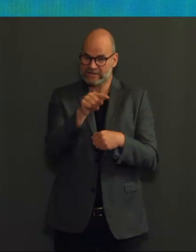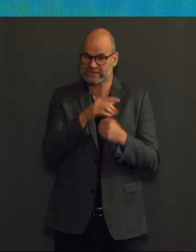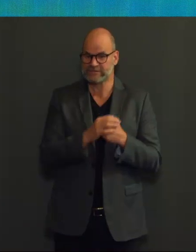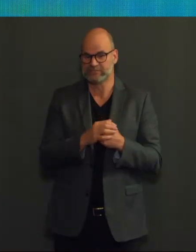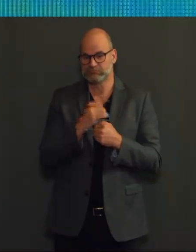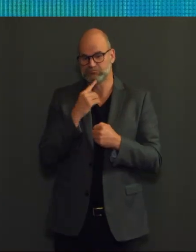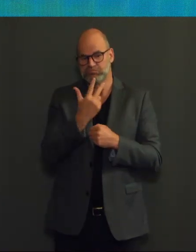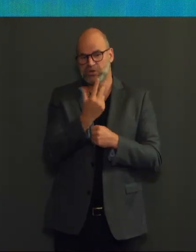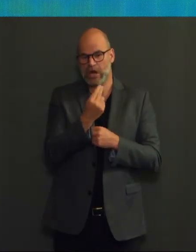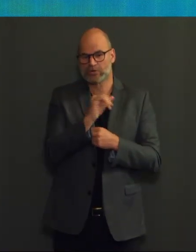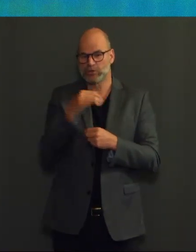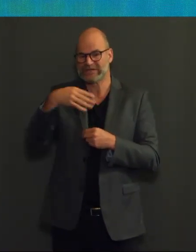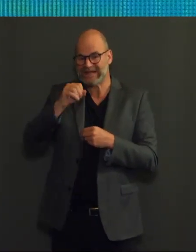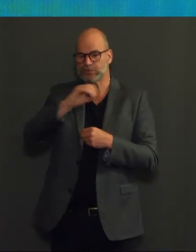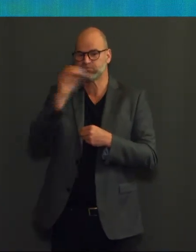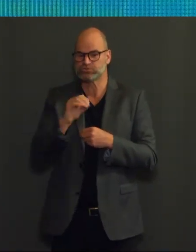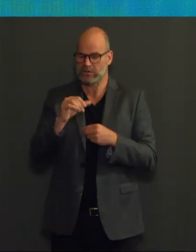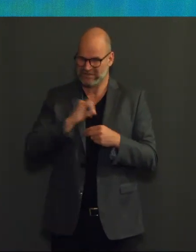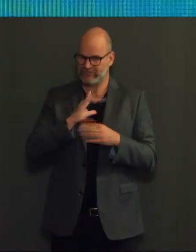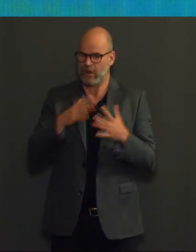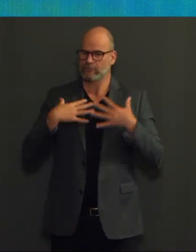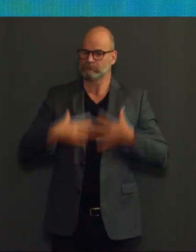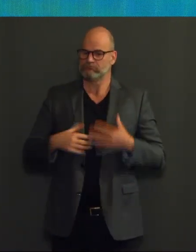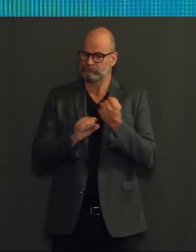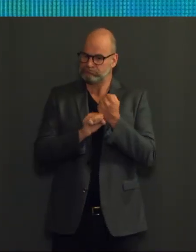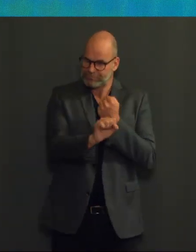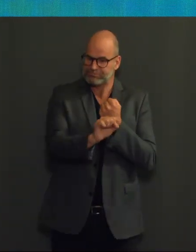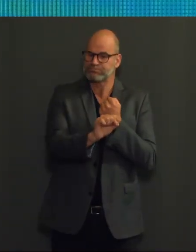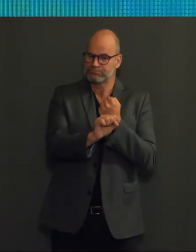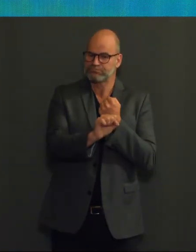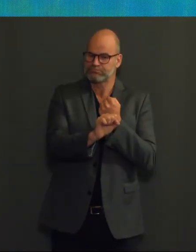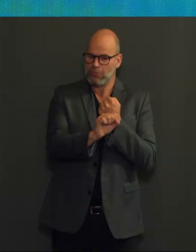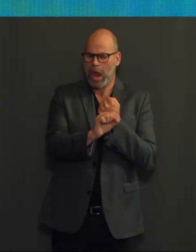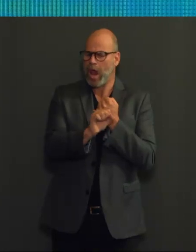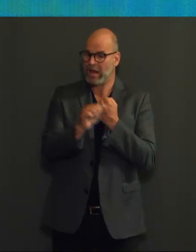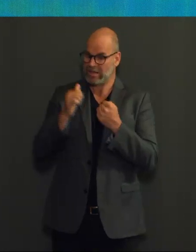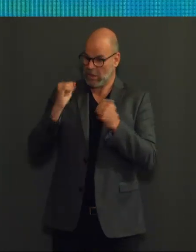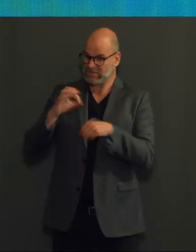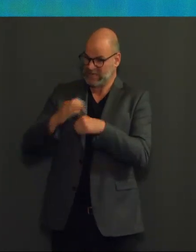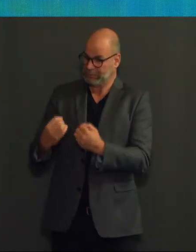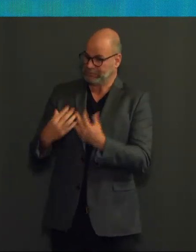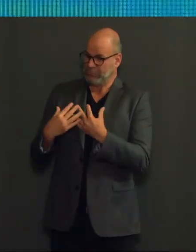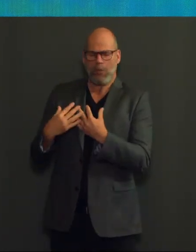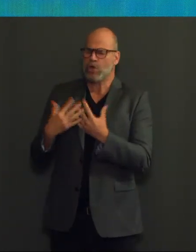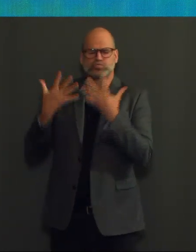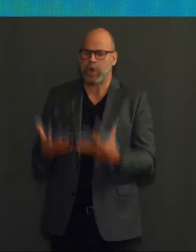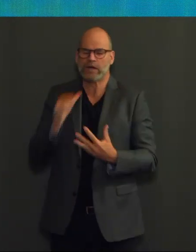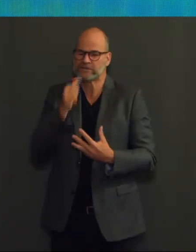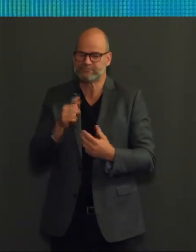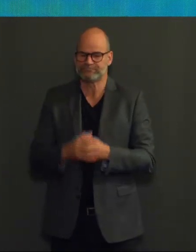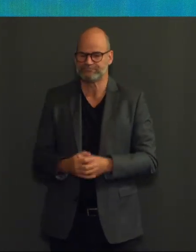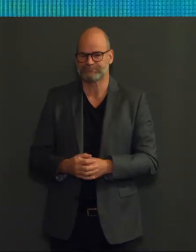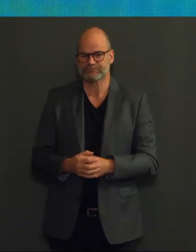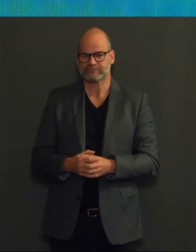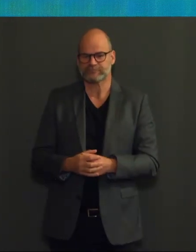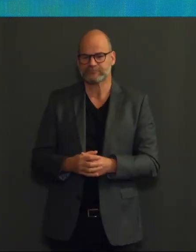ziekte met ziekenhuisopname. Voor de Indische variant zijn er voorlopig nog onvoldoende gegevens om